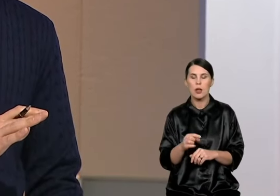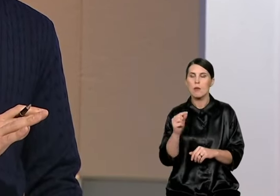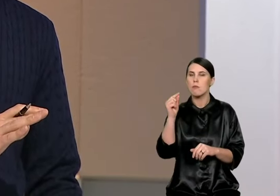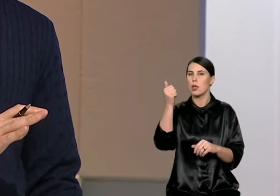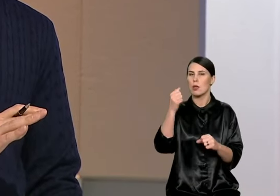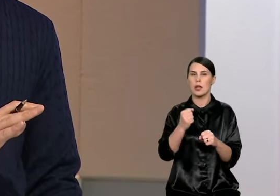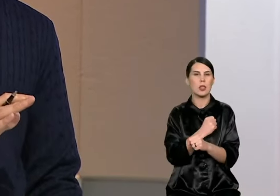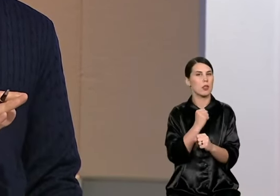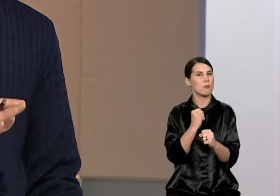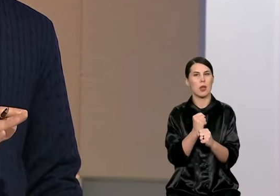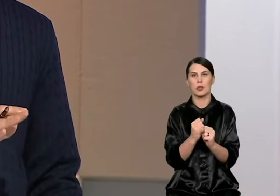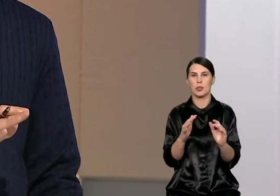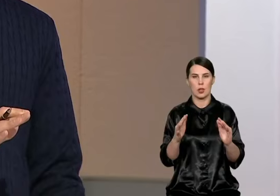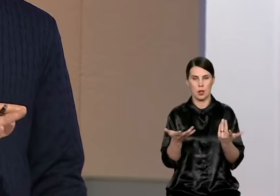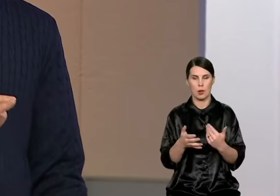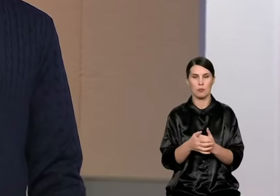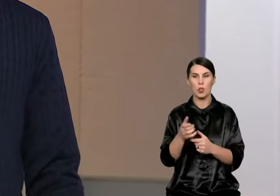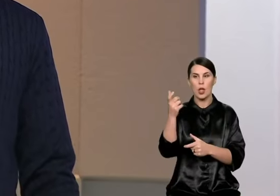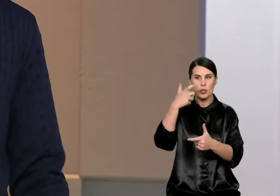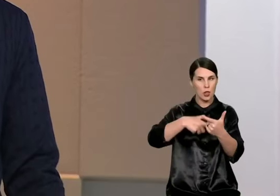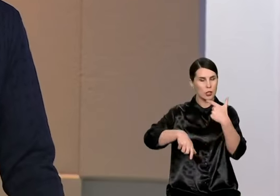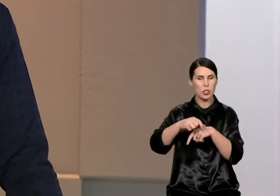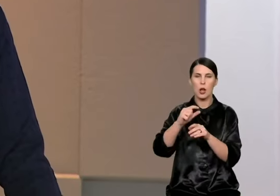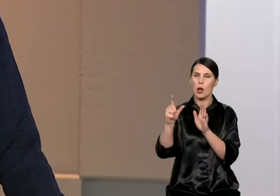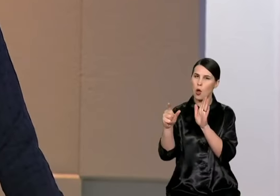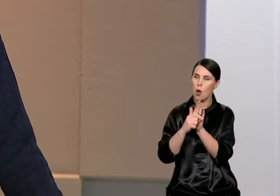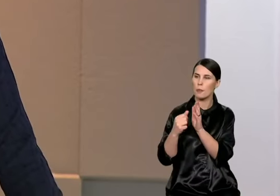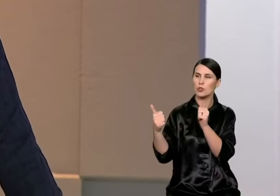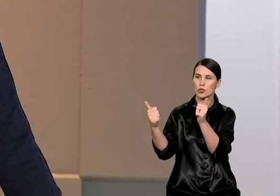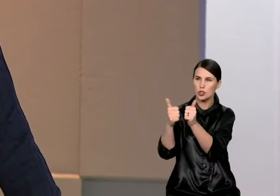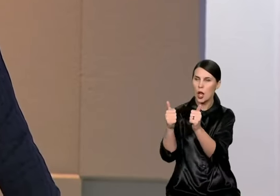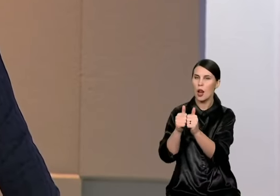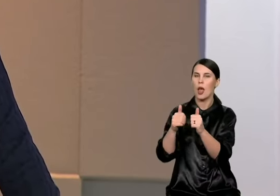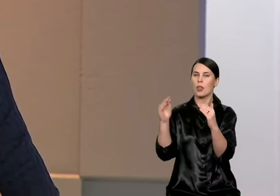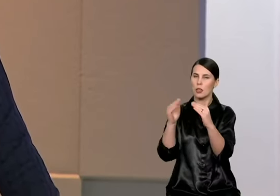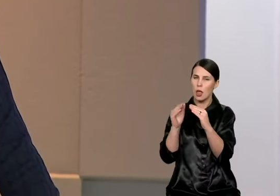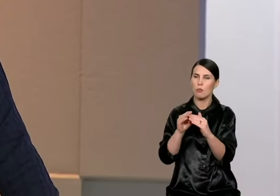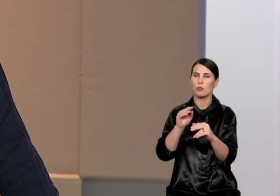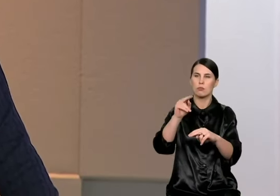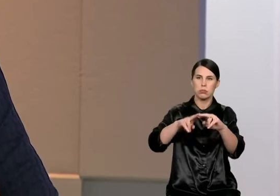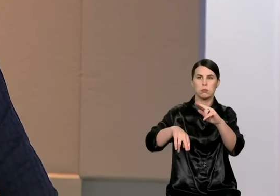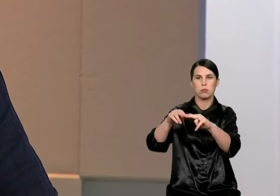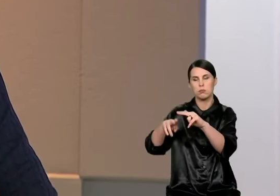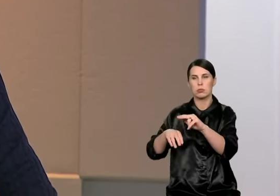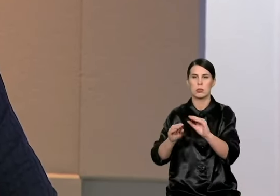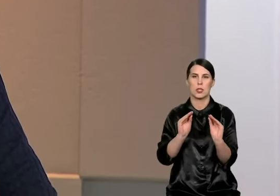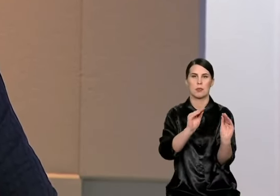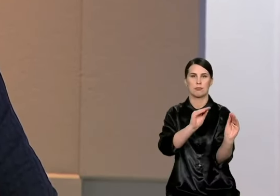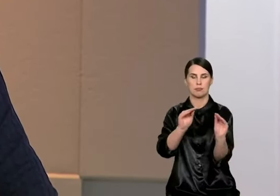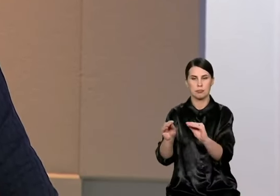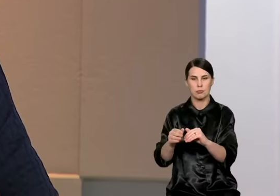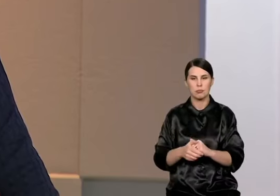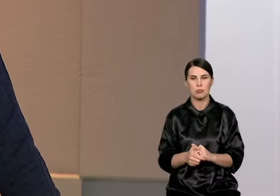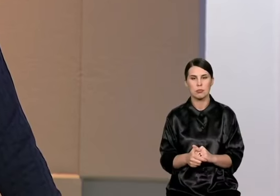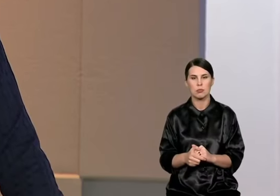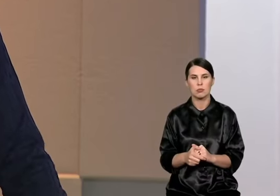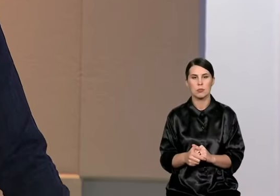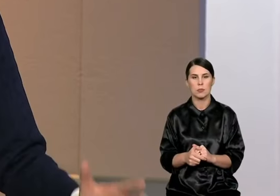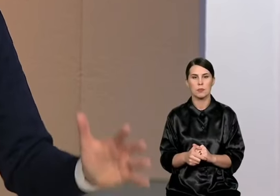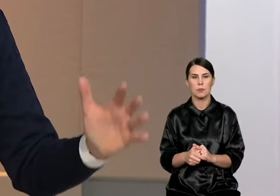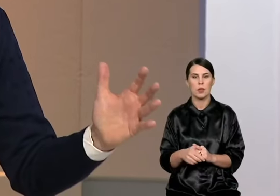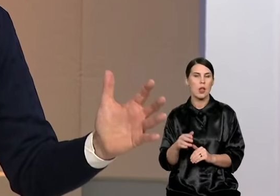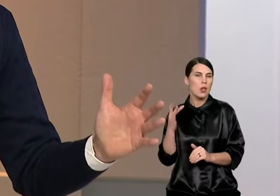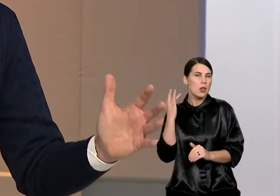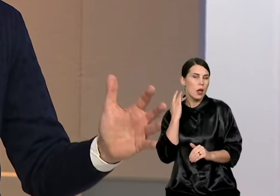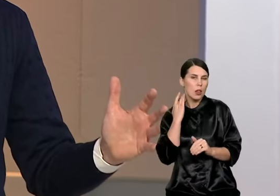darželiai turi būti steigiami ar čiaunamų. Antras dalykas, kuris yra labai svarbus, taip pat priimant sprendimus, numatyti reikalavimus